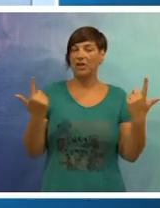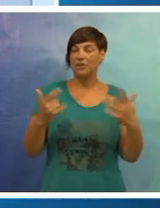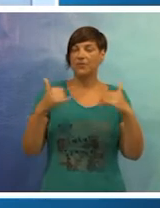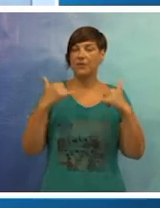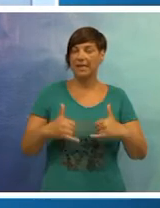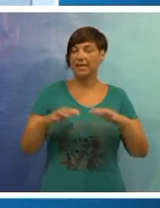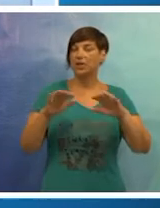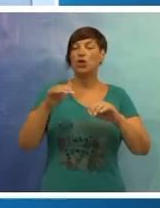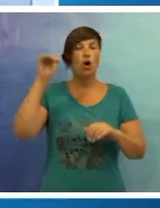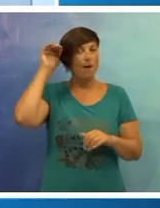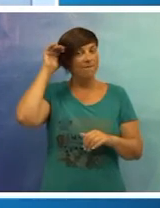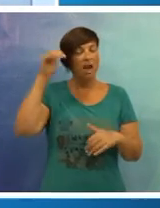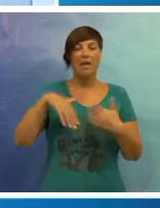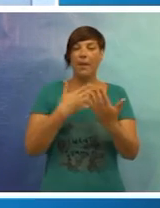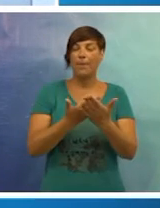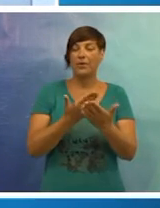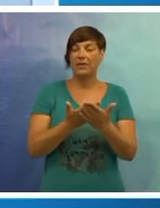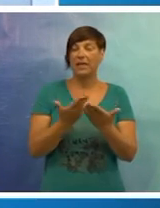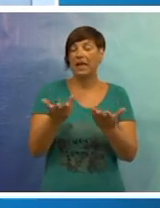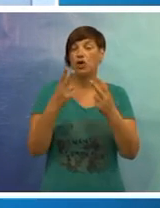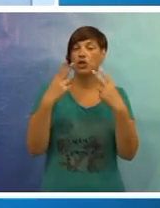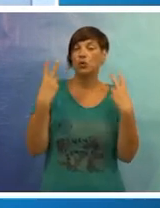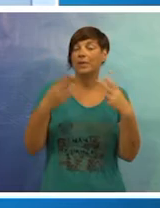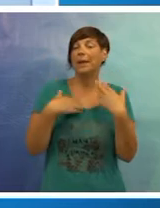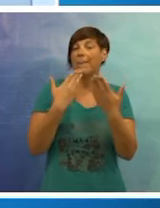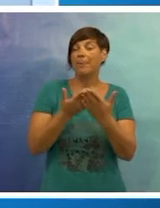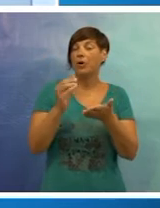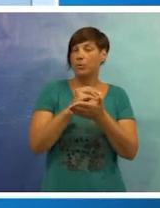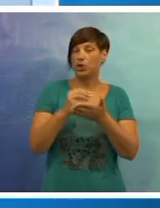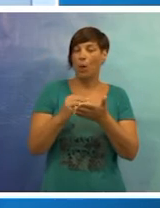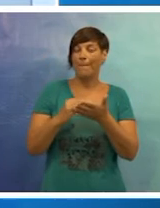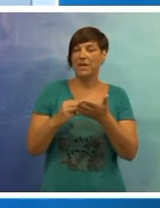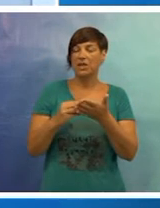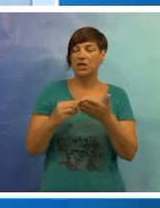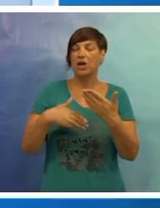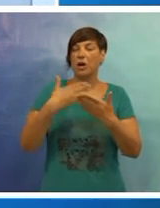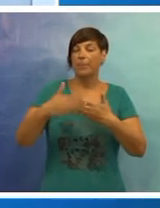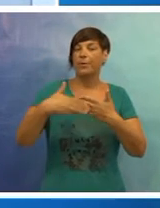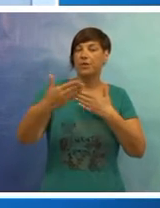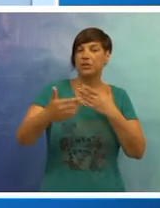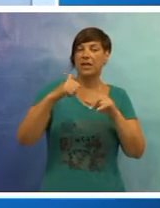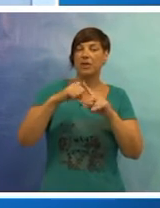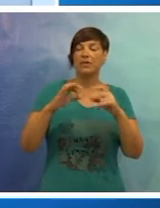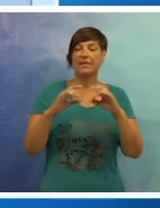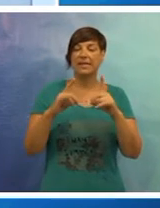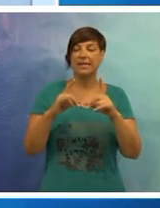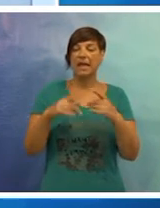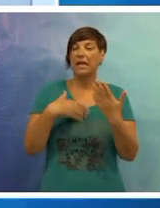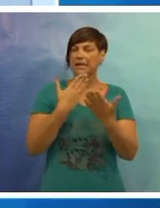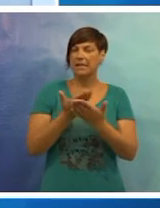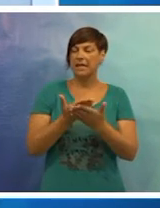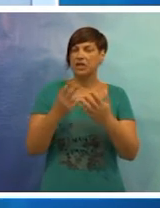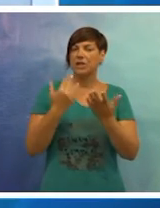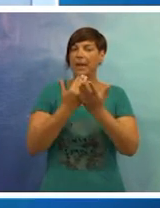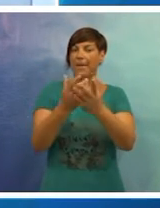niti dobiti uporabnu dozvolu. Sada je to vlada i potvrdila i ako je suditi prema onome što piše u njihovom obrazloženju, produženja koncesije,